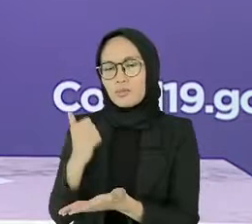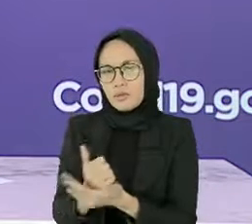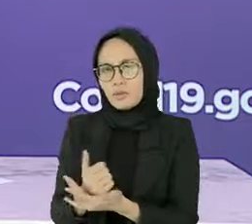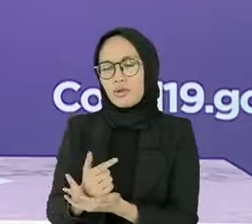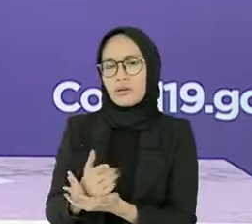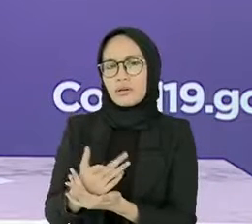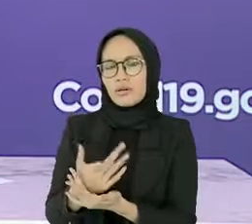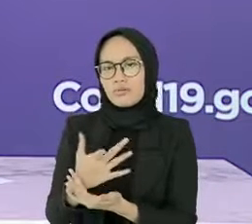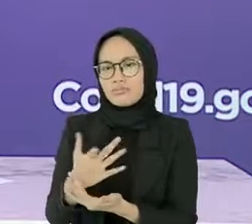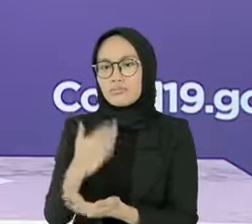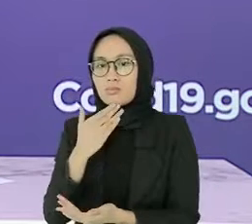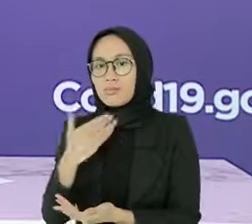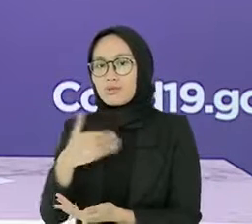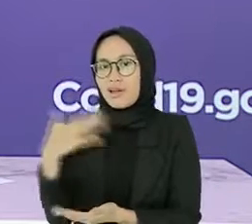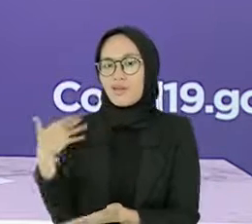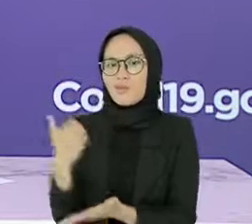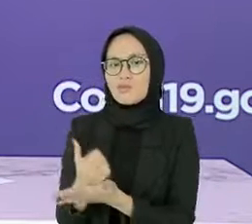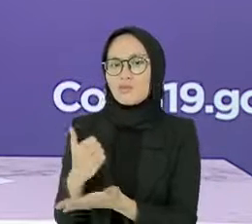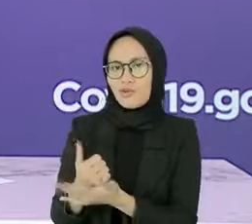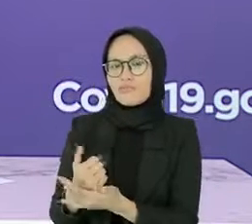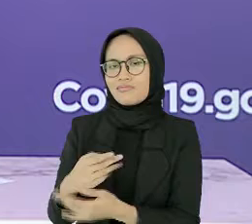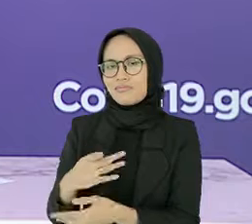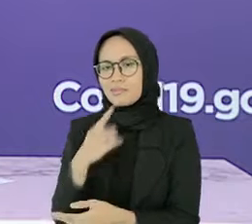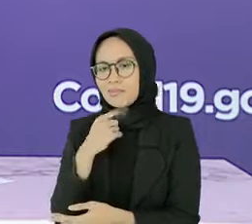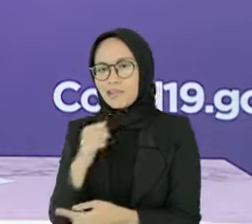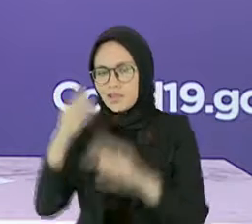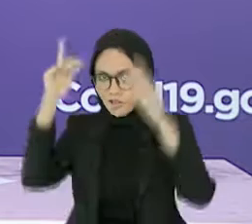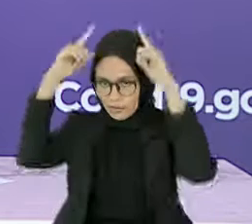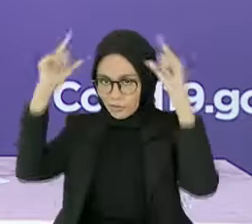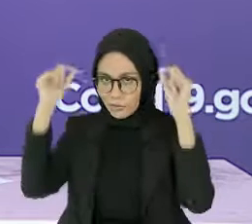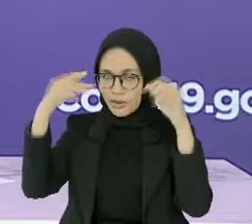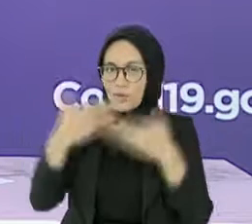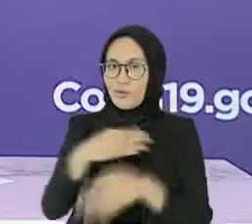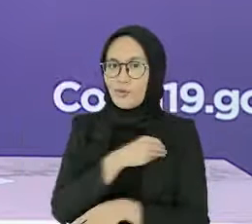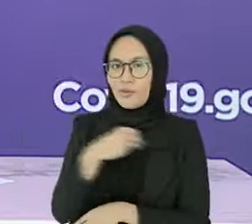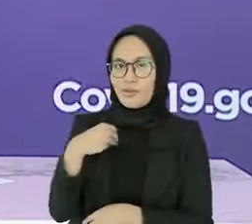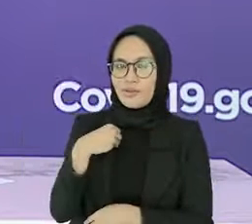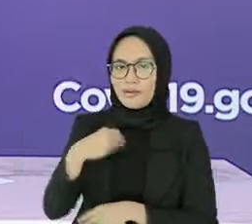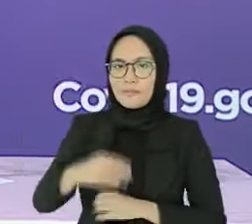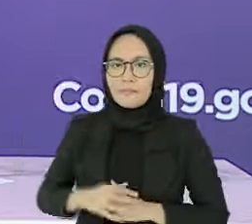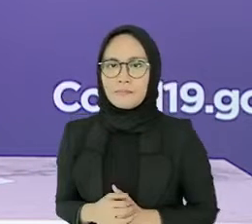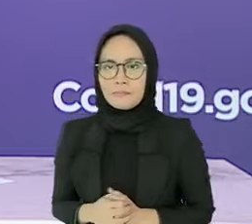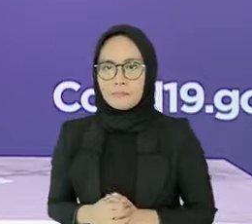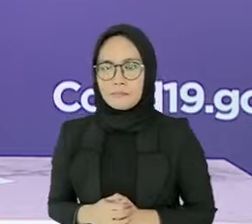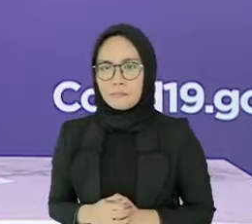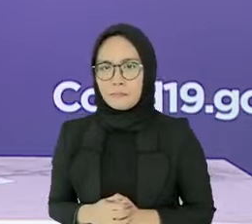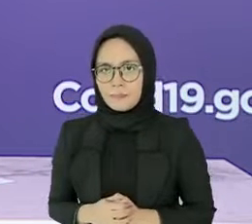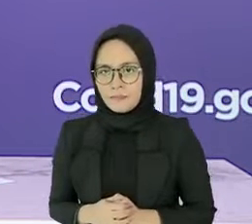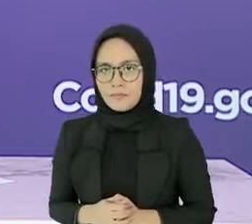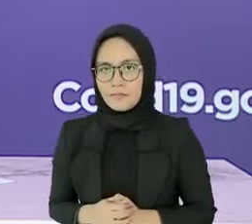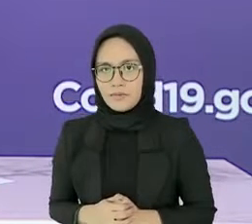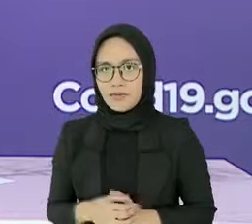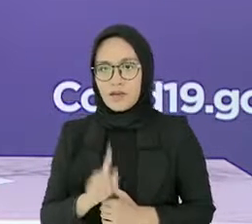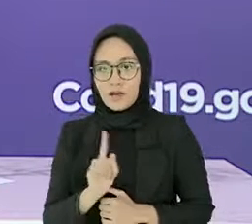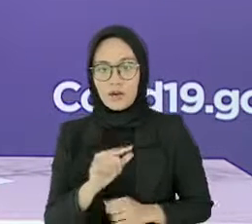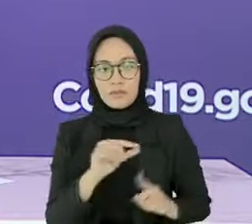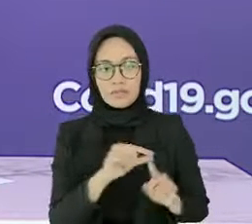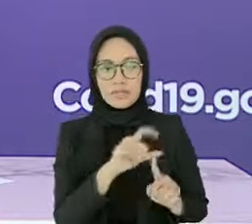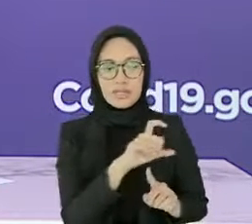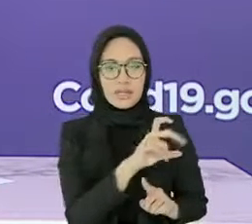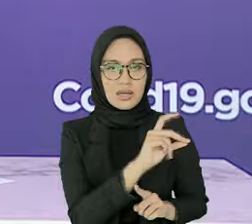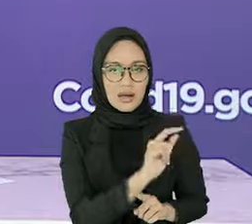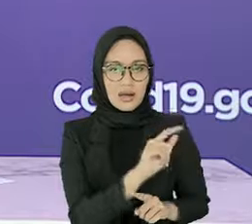dilengkapi dengan tes konfirmasi PCR atau TCM jika tersedia untuk orang yang bergejala maupun kontak erat.